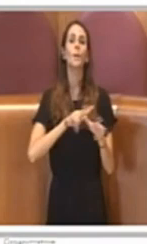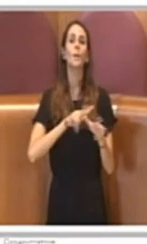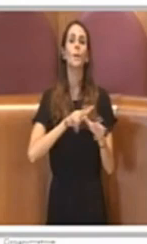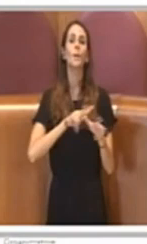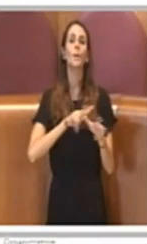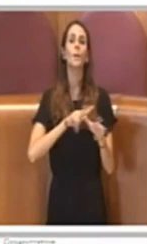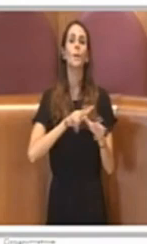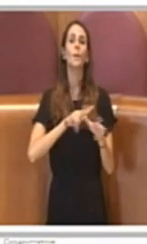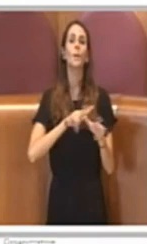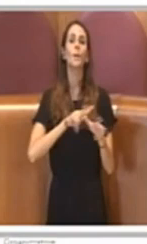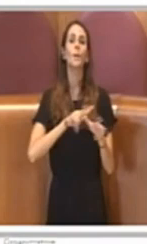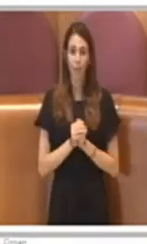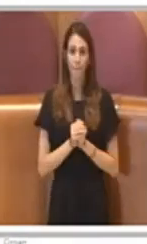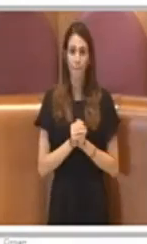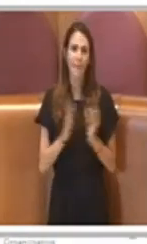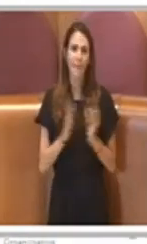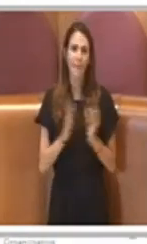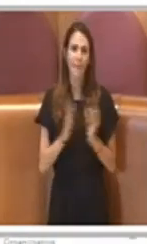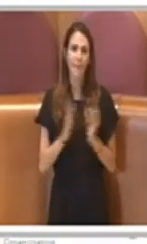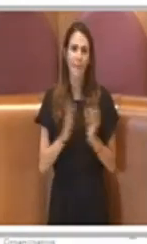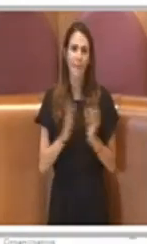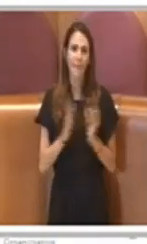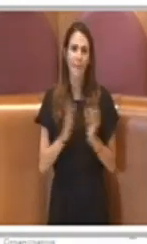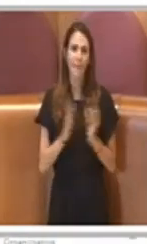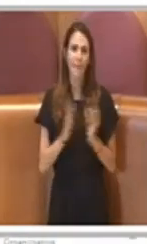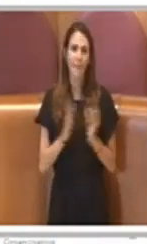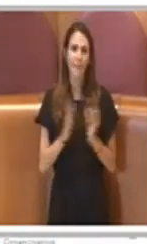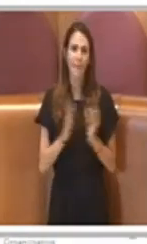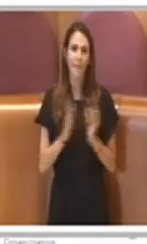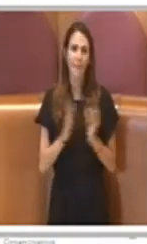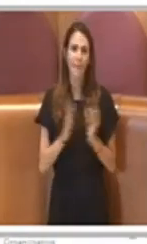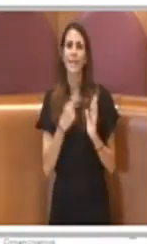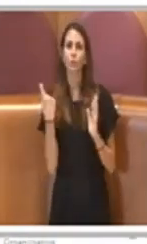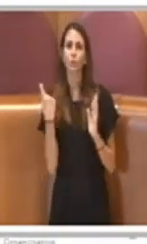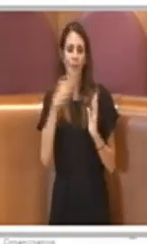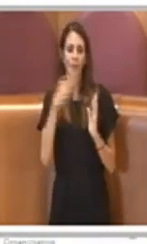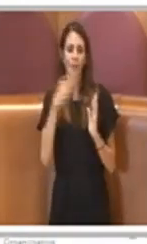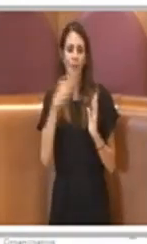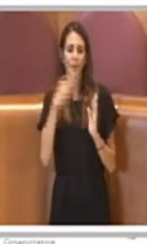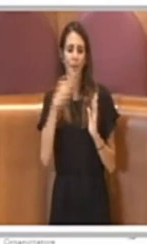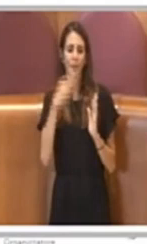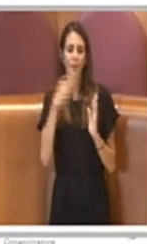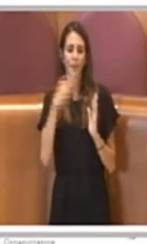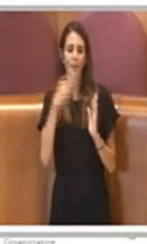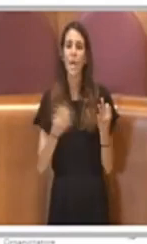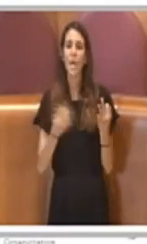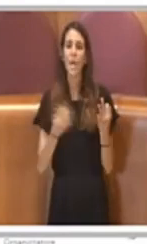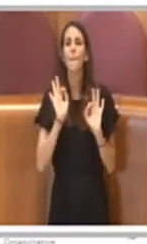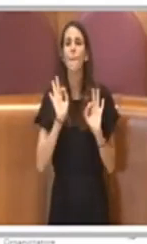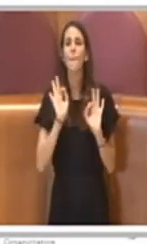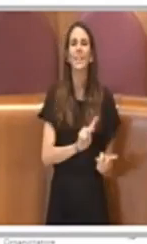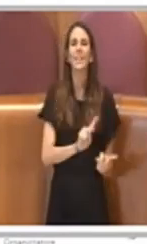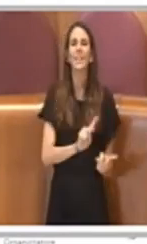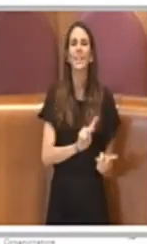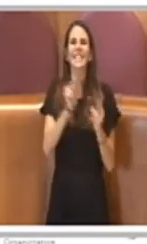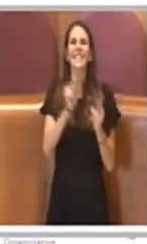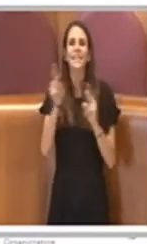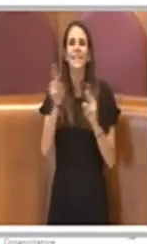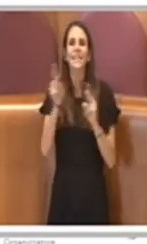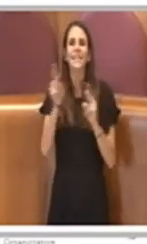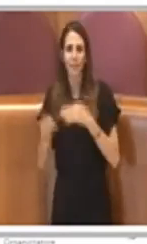fondi, basta leggere l'emendamento per capirlo, e li sta mettendo da una parte all'altra proprio in funzione dell